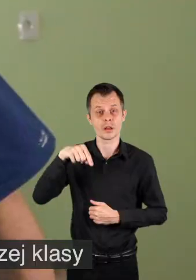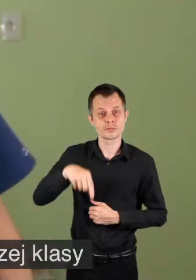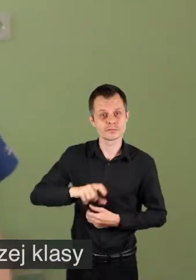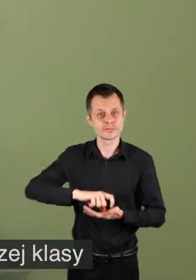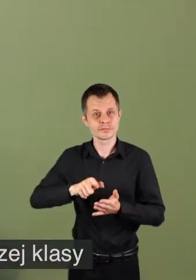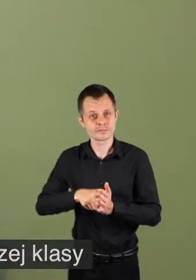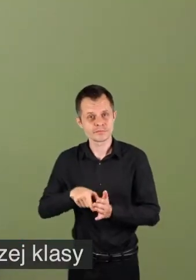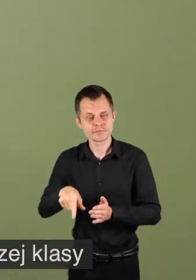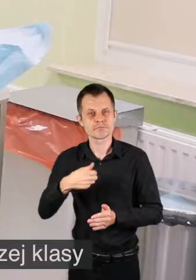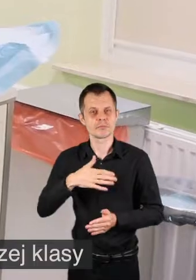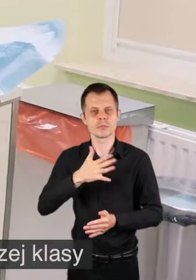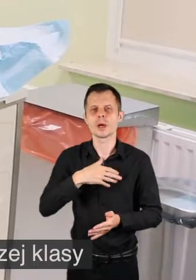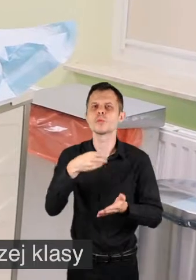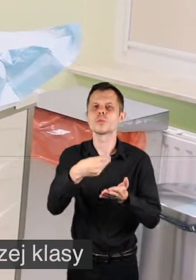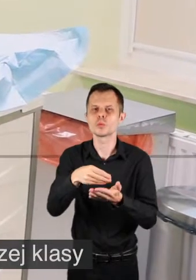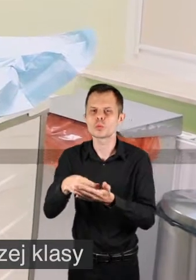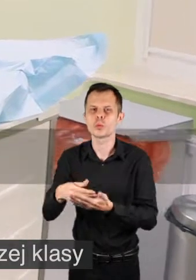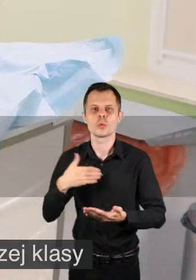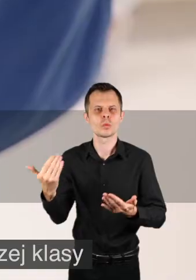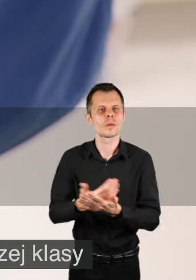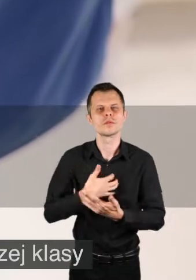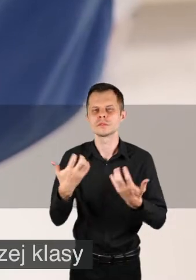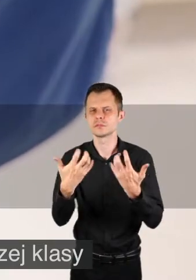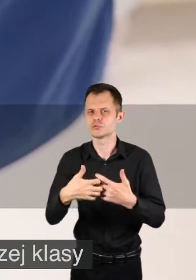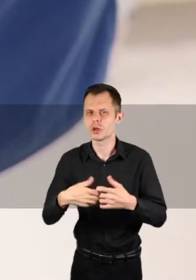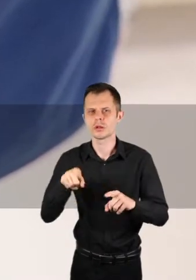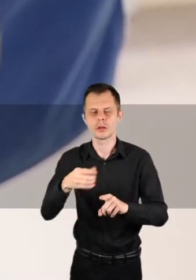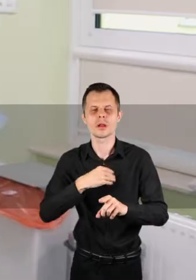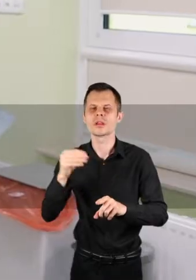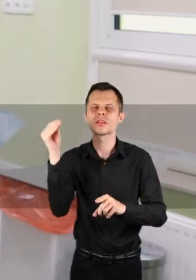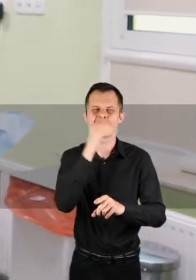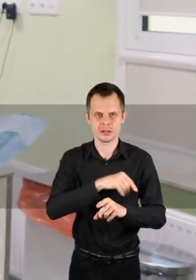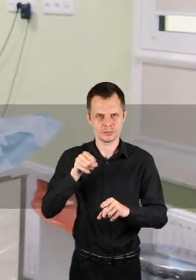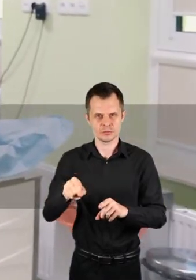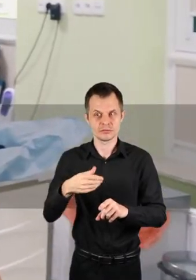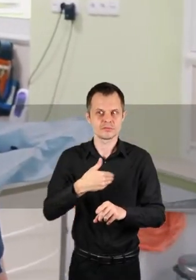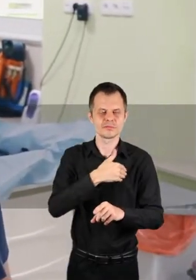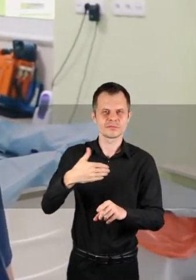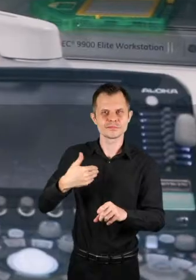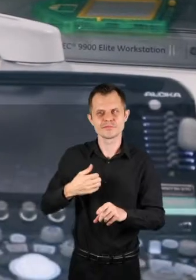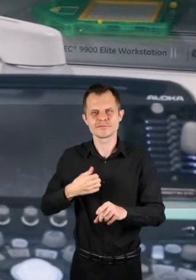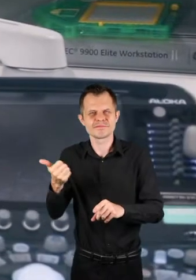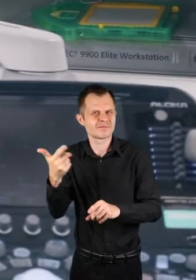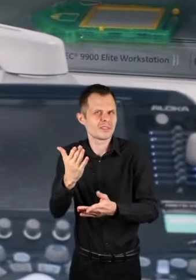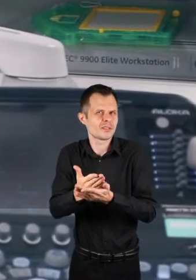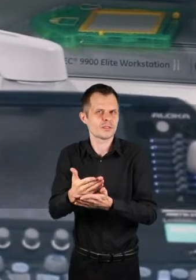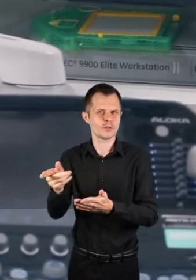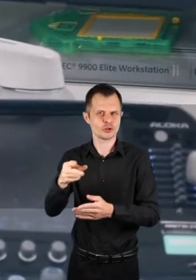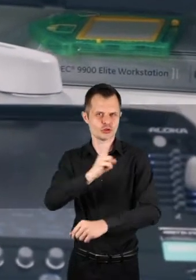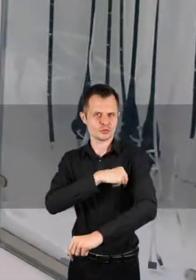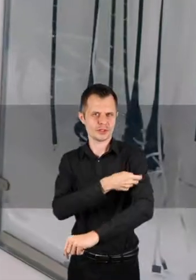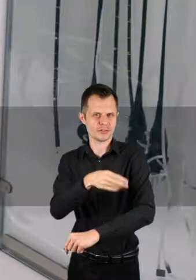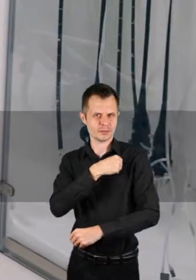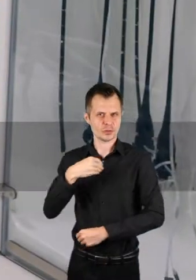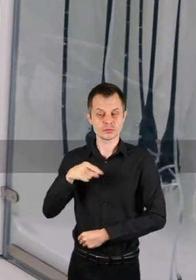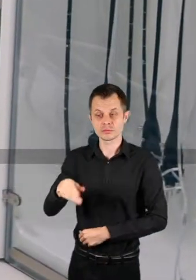naszej pracowni endoskopowej mamy zakupiony sprzęt najwyższej klasy jako jeden z nielicznych szpitali w Polsce. Jest to sprzęt